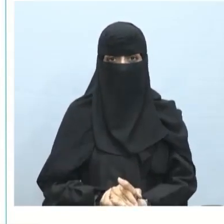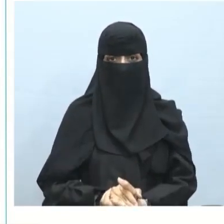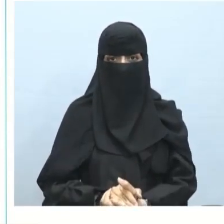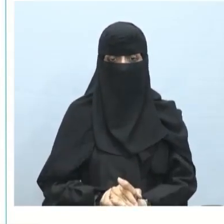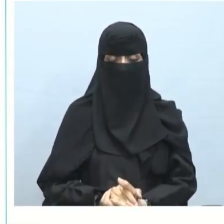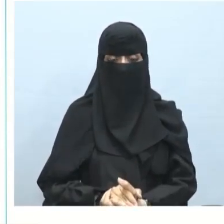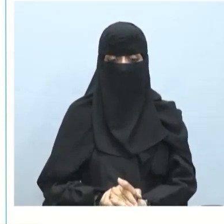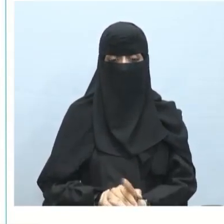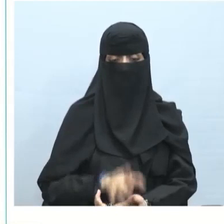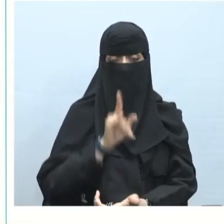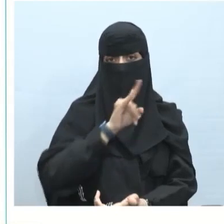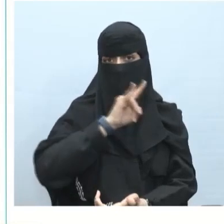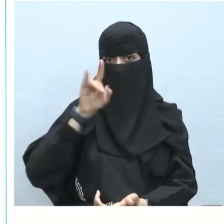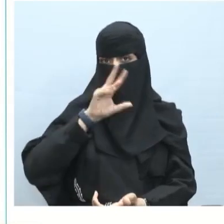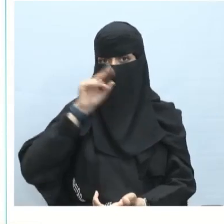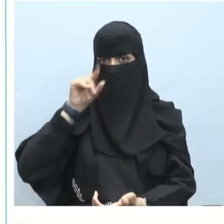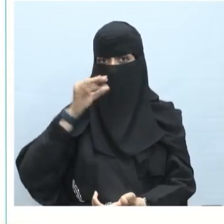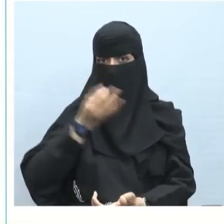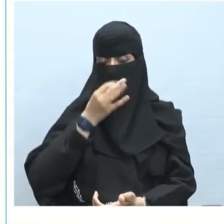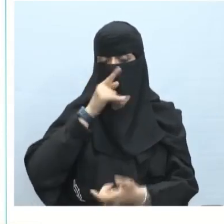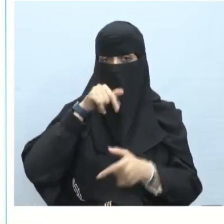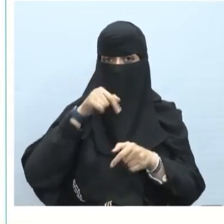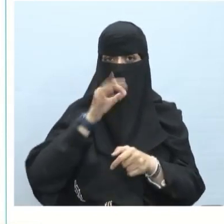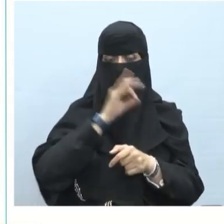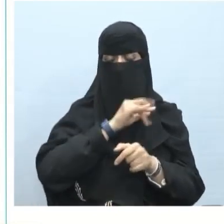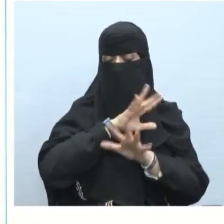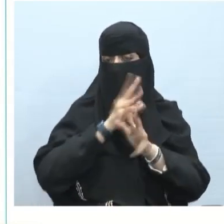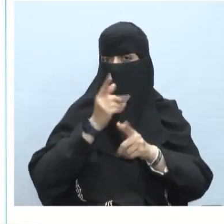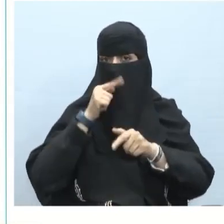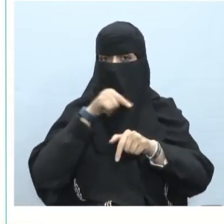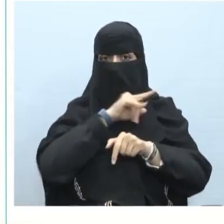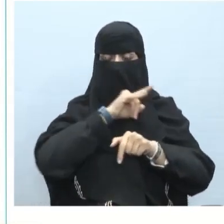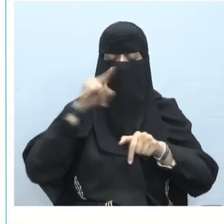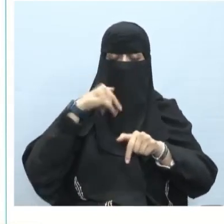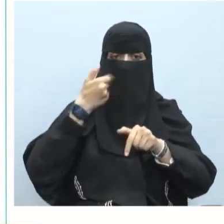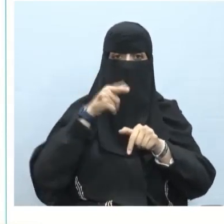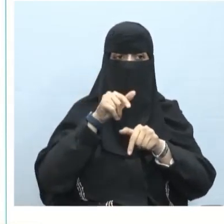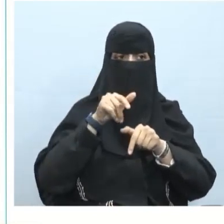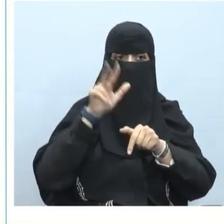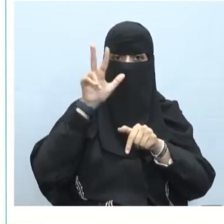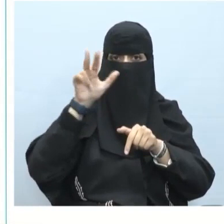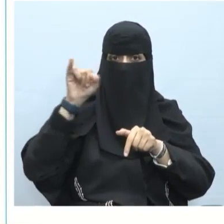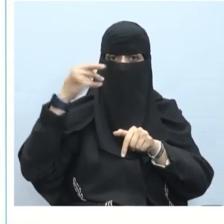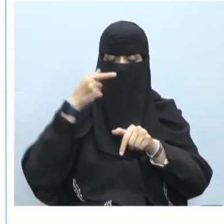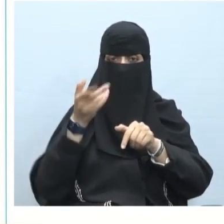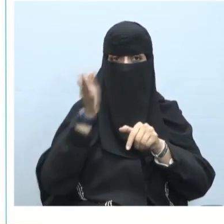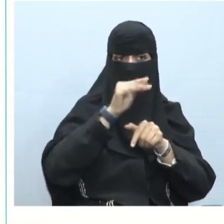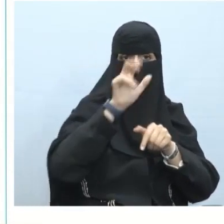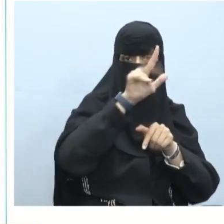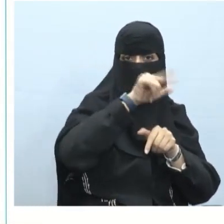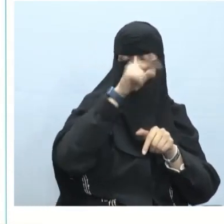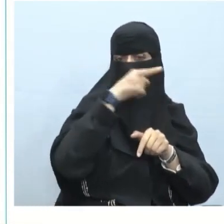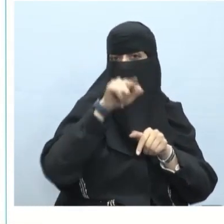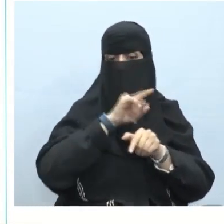لا كما قلنا تفيد ماذا؟ نفي ما أثبتناه للمعطوف عليه كن صديقة